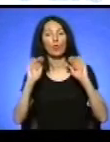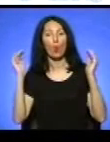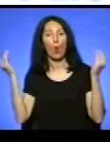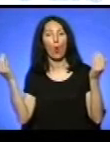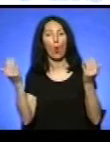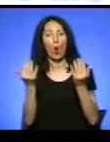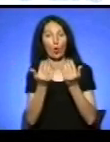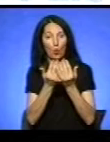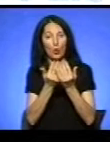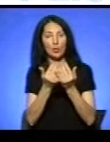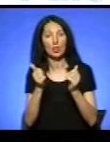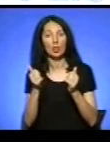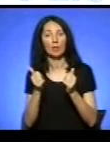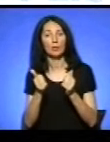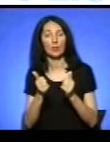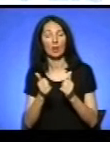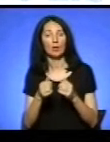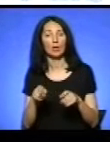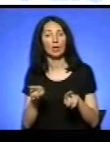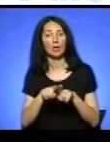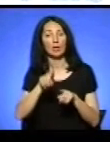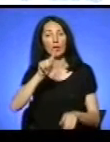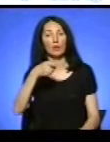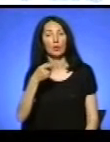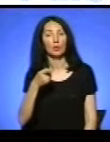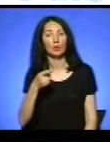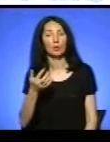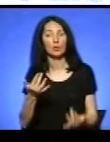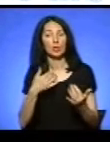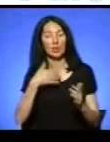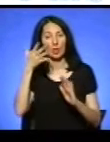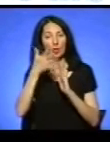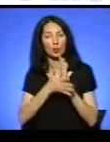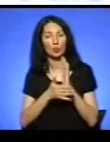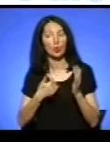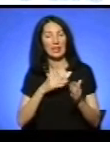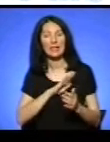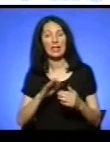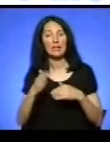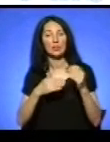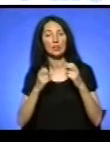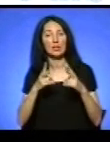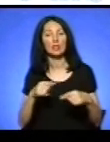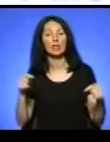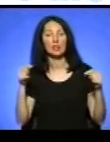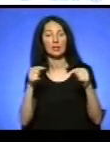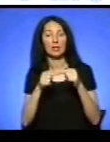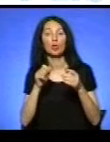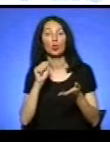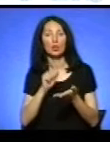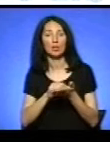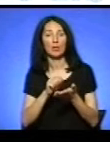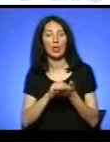навколо аеропорту. Такі вимоги, оскільки я розумію, я не спеціаліст, згідно сертифікації, щоб